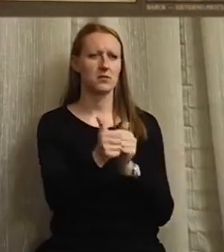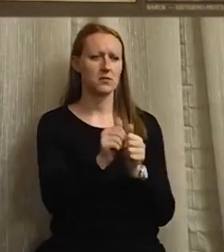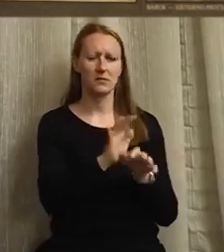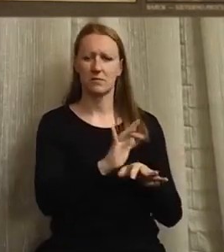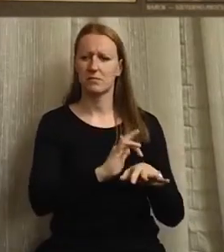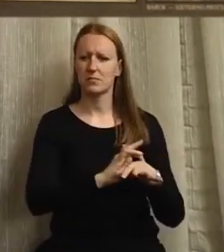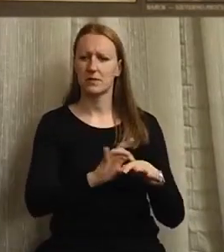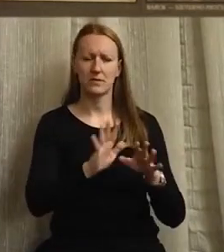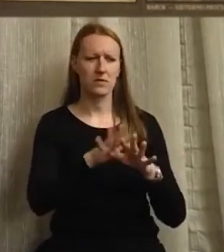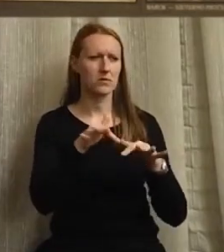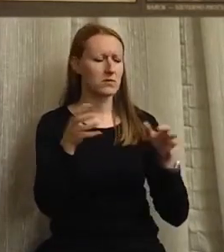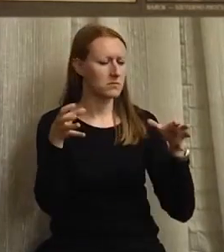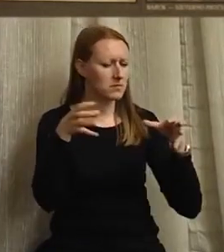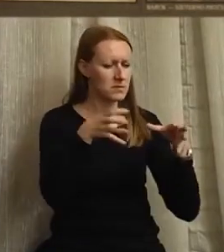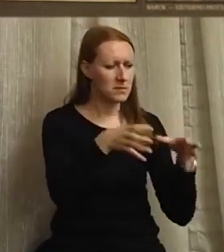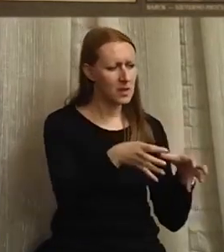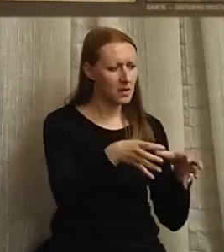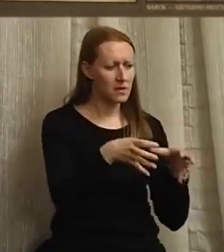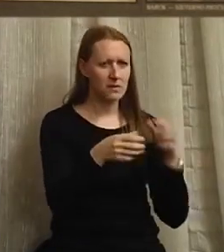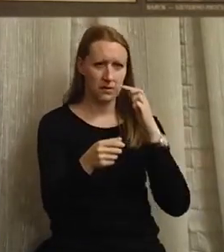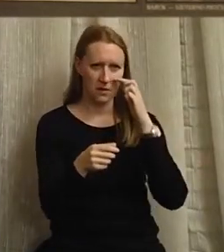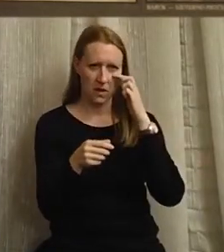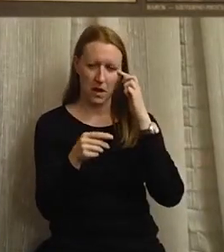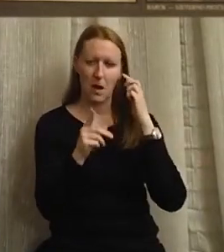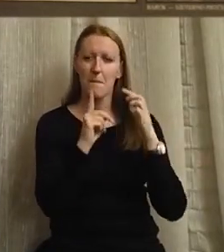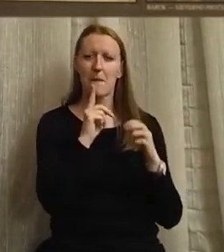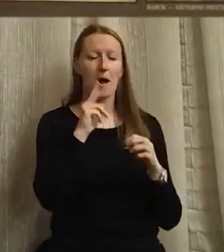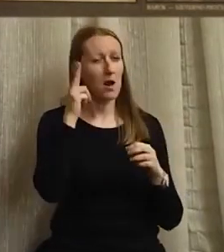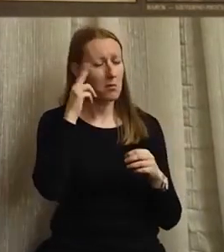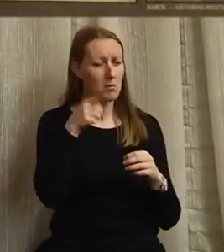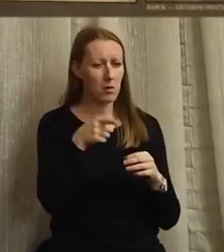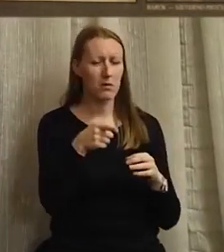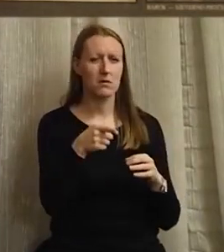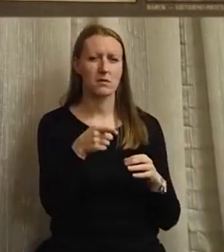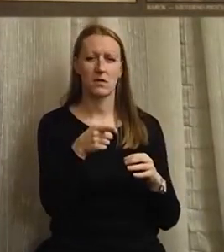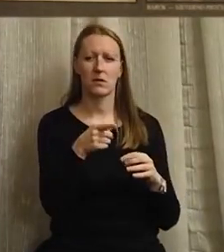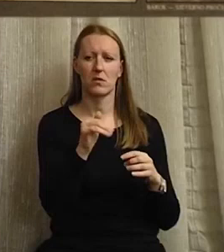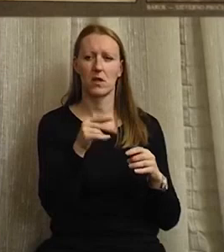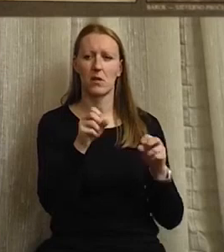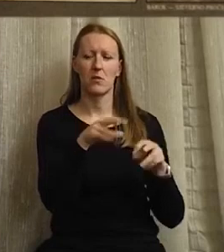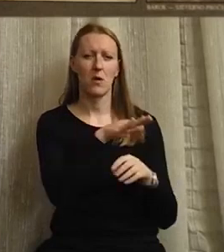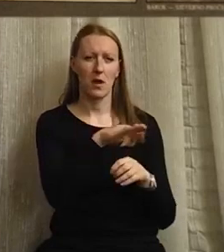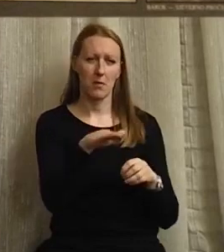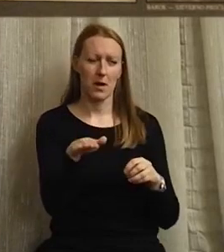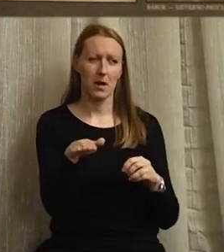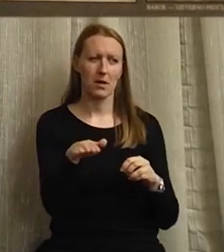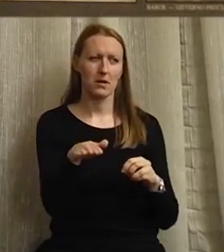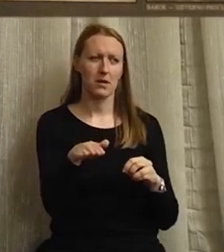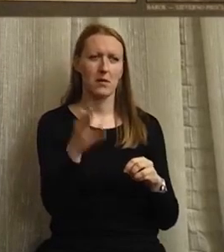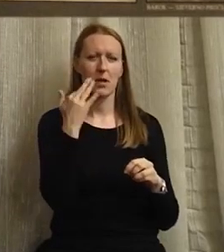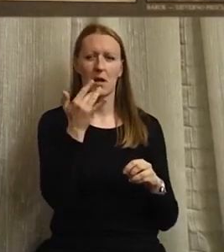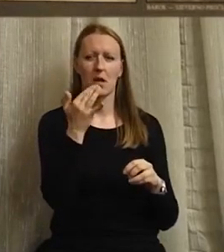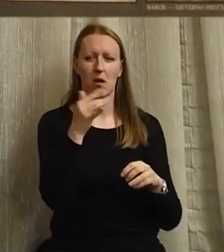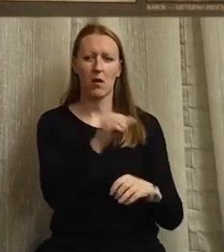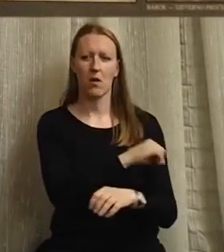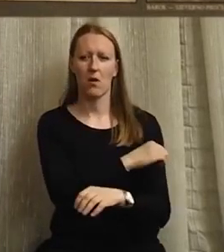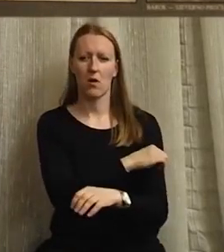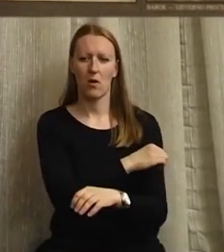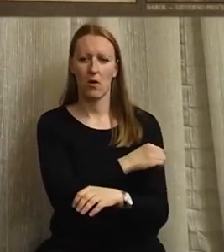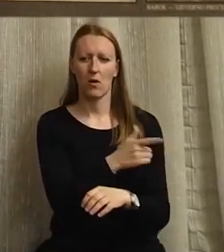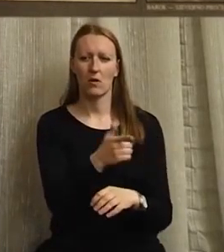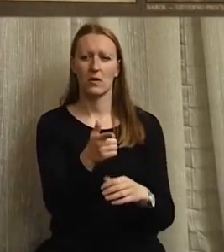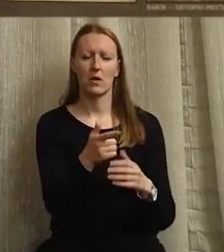sportske da bi se tamo ljudi smjestili. A malo je poznato, da je pula parking pri nekoliko godina